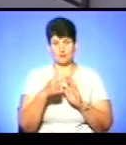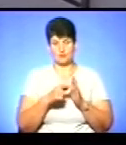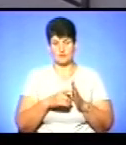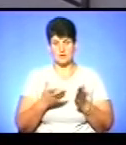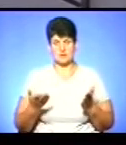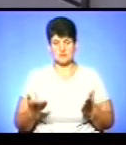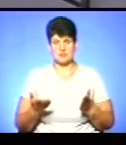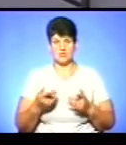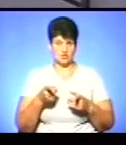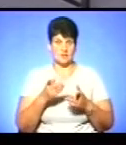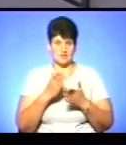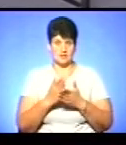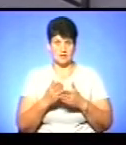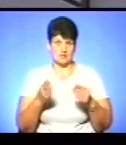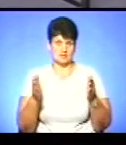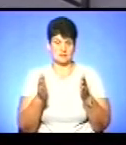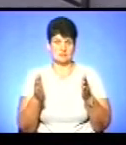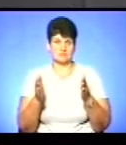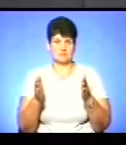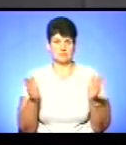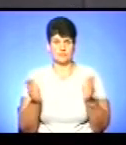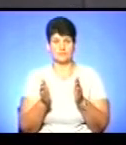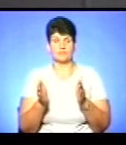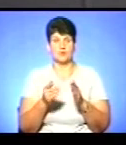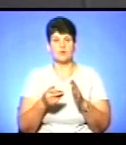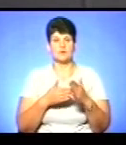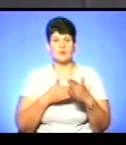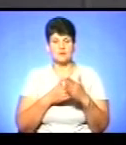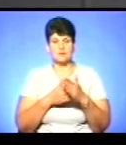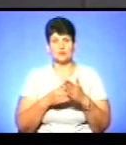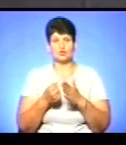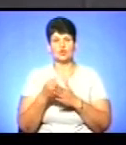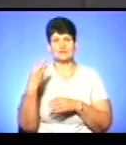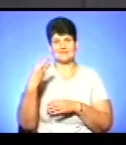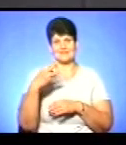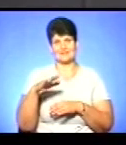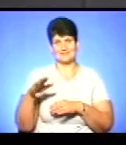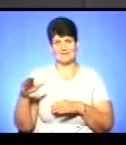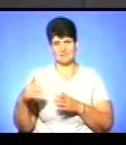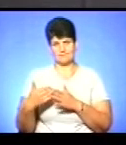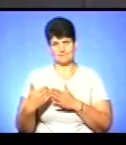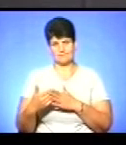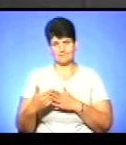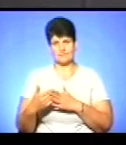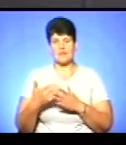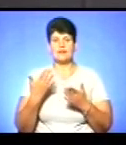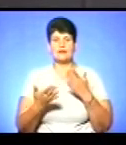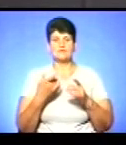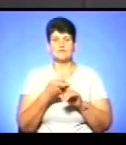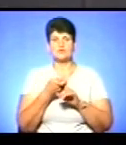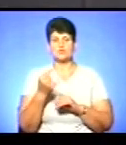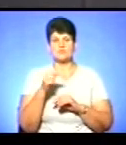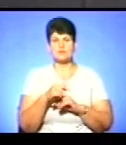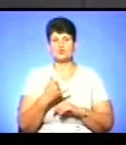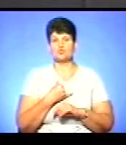ставить в мінусвіти якісь конкретні рамки? Ви знаєте, орієнтовно до 30 учнів. Ось, але в зв'язку з тим, що